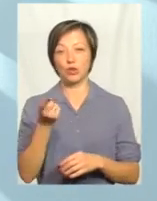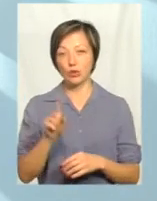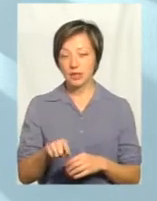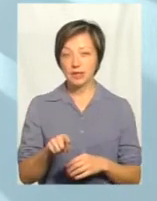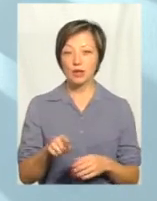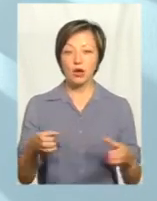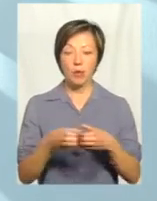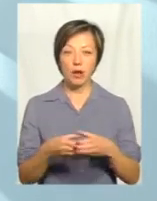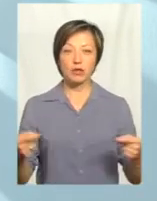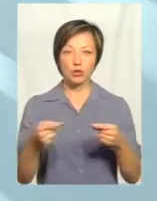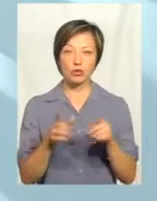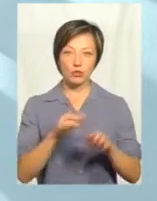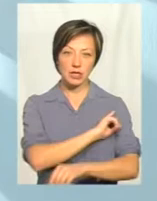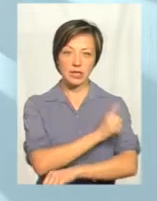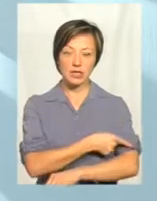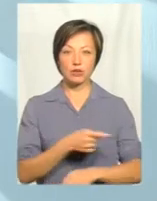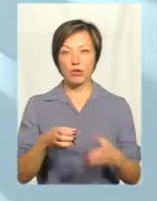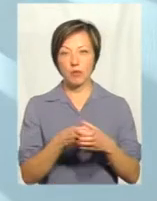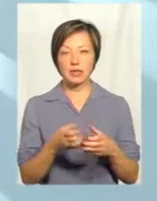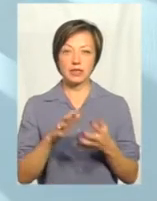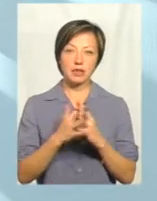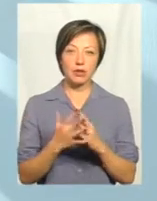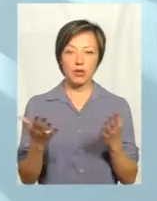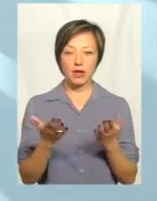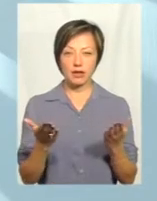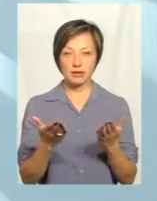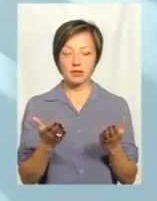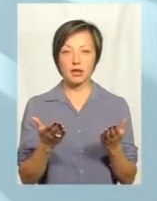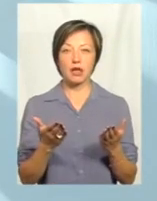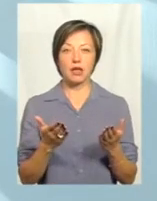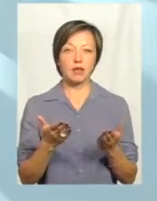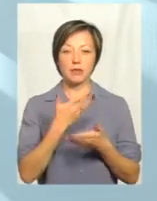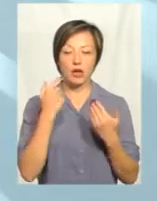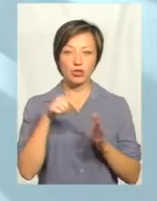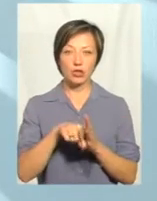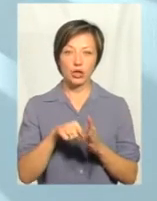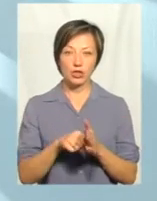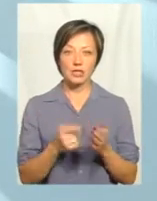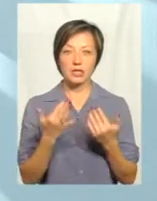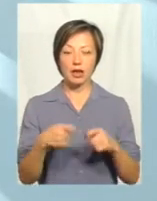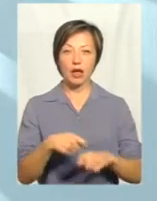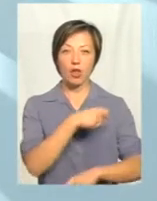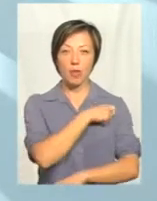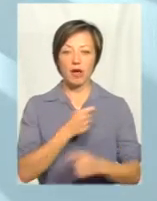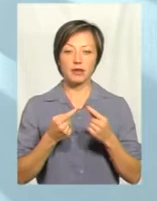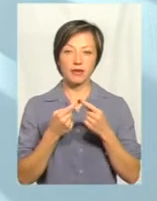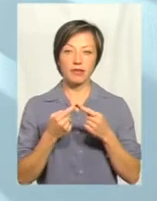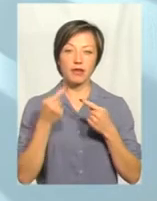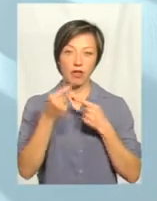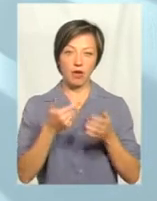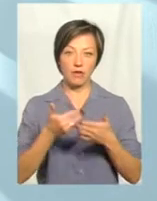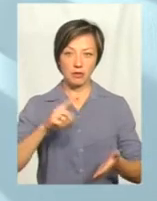громада точно буде сильна. Чи громада, чи це село, чи якийсь населений пункт, навіть не має значення, скільки кілометрів він від великого міста